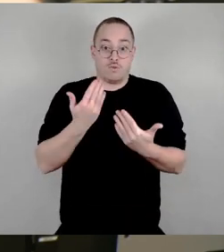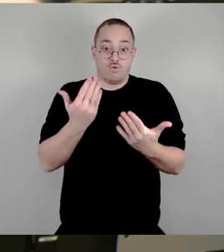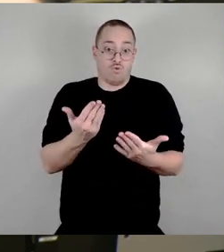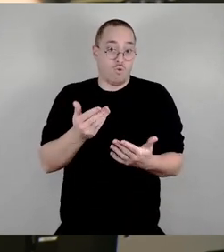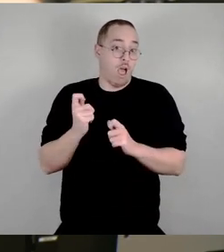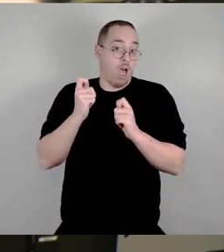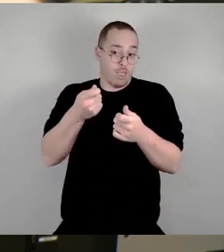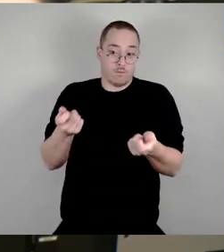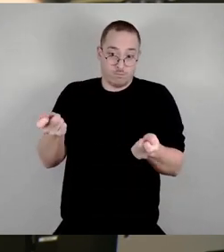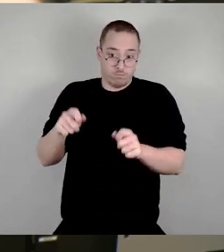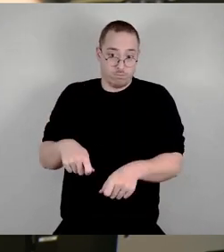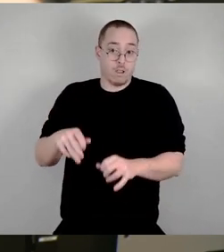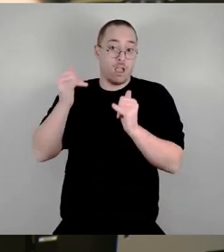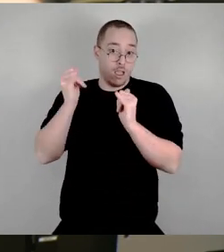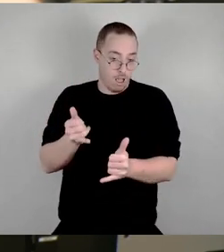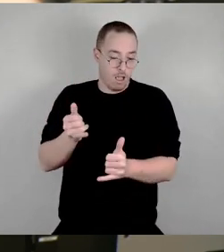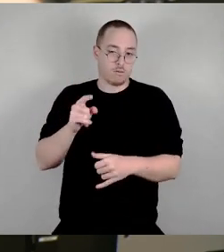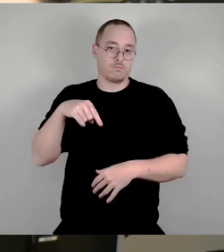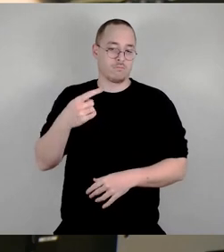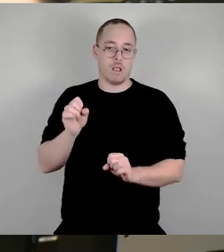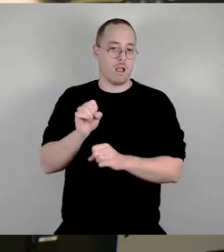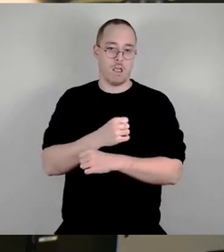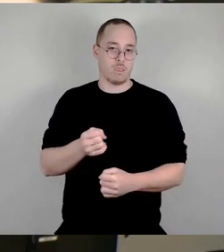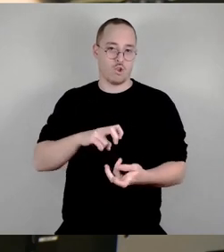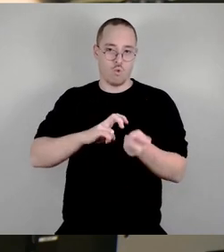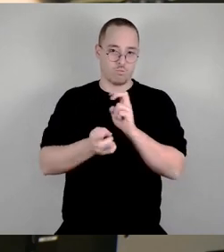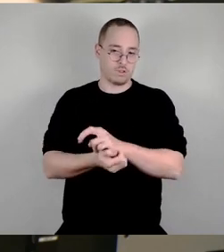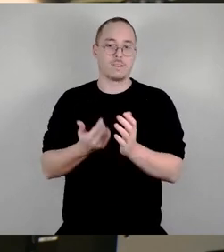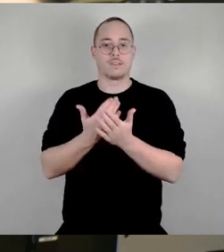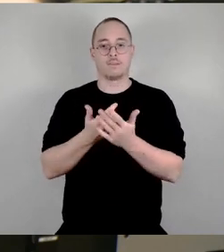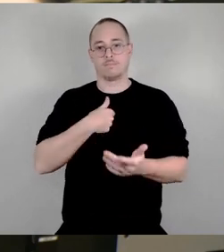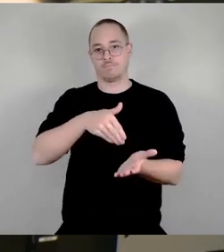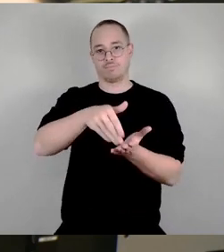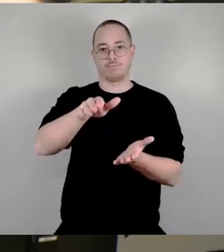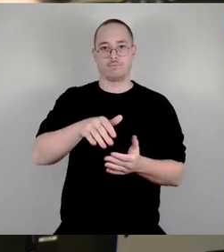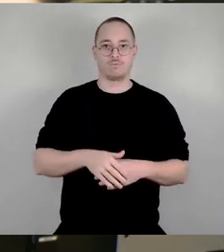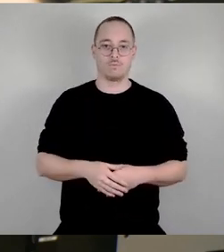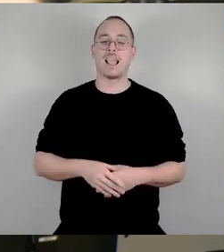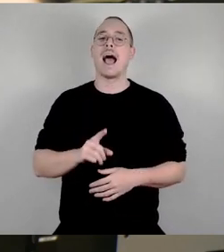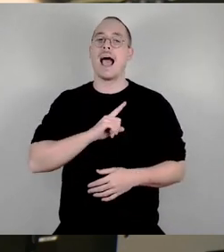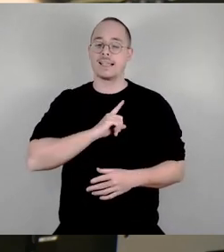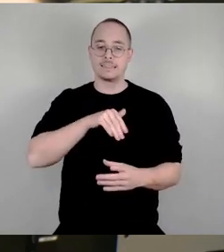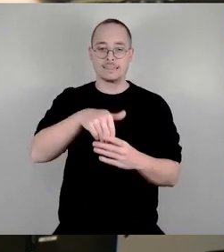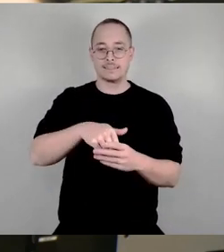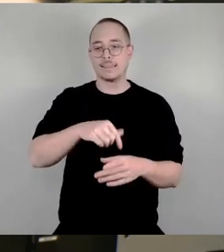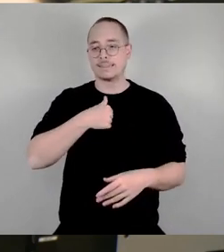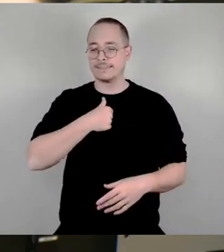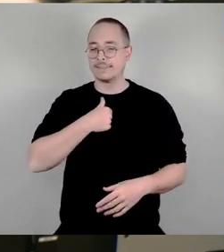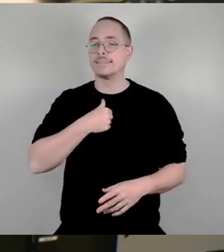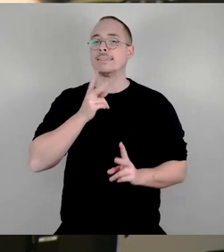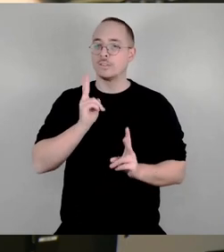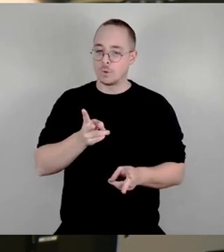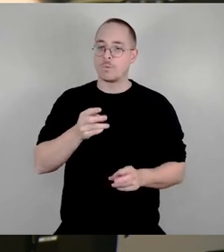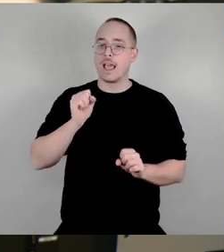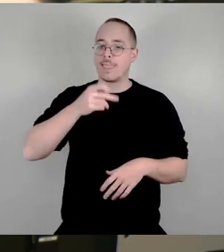der Sache kann ich dem Antrag tatsächlich, oder diesem Ansinnen etwas abgewinnen. Aber wir werden es nicht mit beschließen, sondern wir